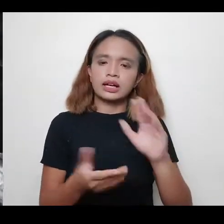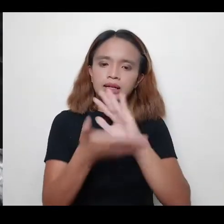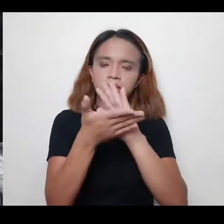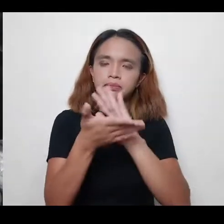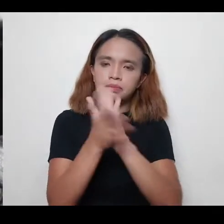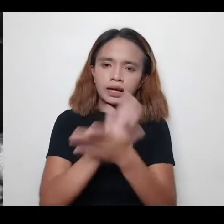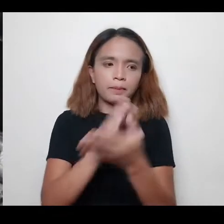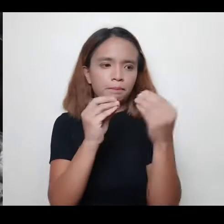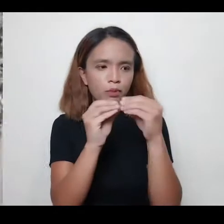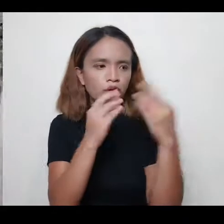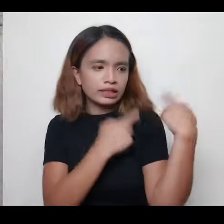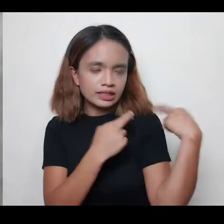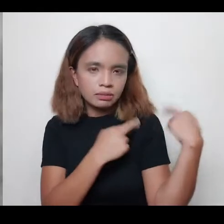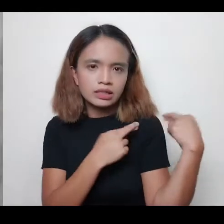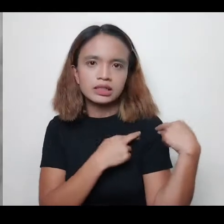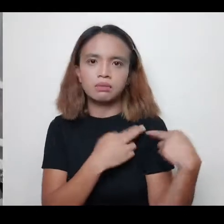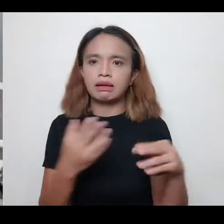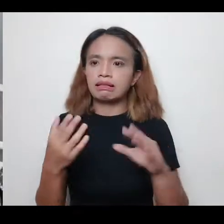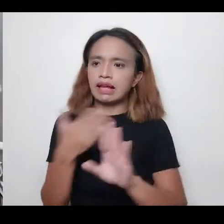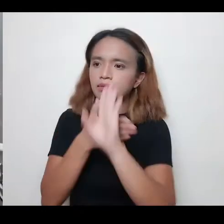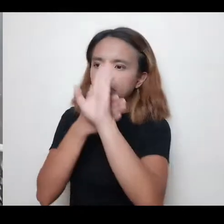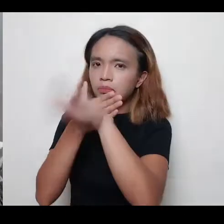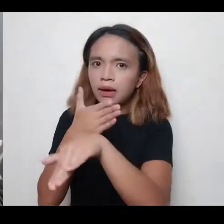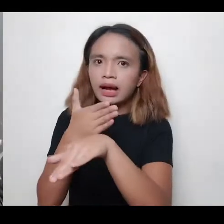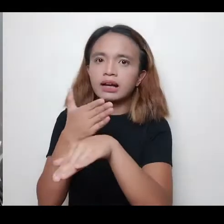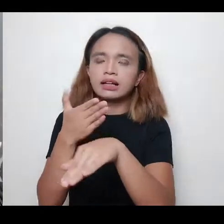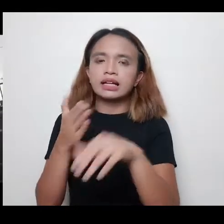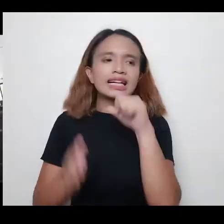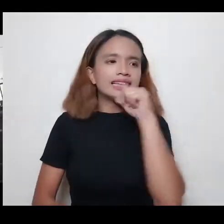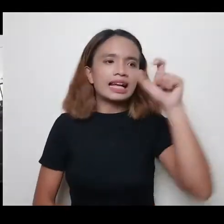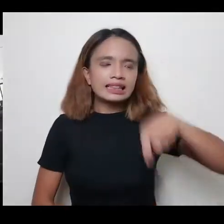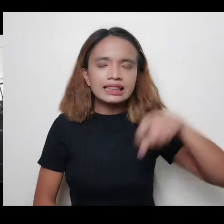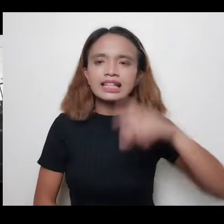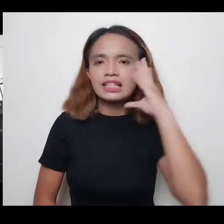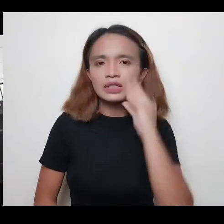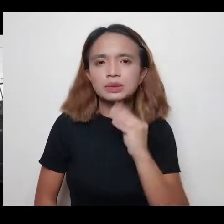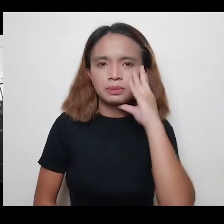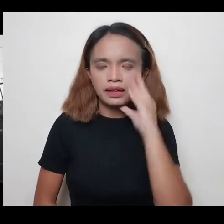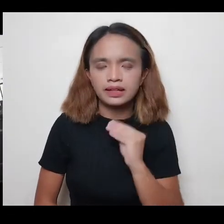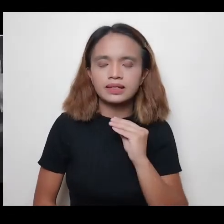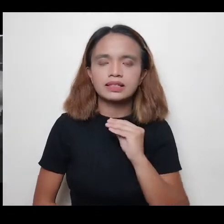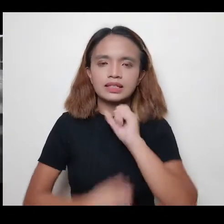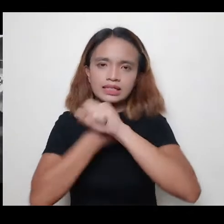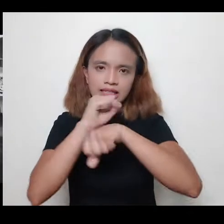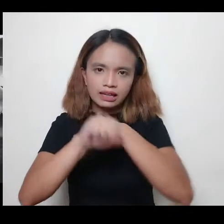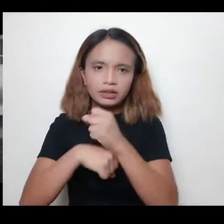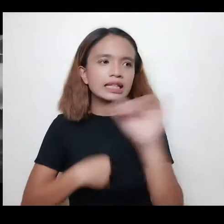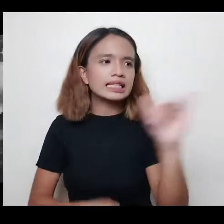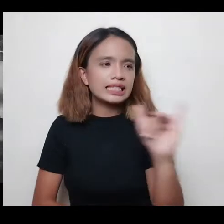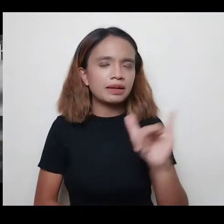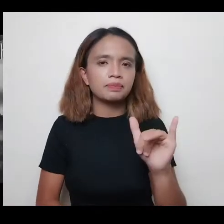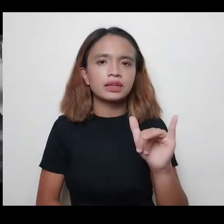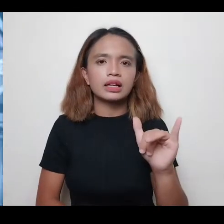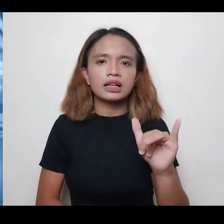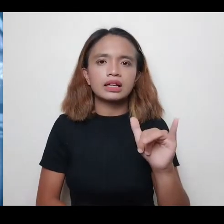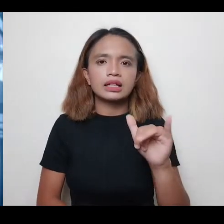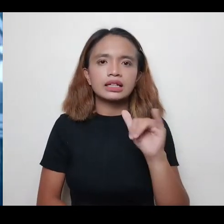to be more responsible sa mga kababayan na hindi nila kailangan pagdaanan yung mga pagsubok na pinagdadaanan ng iba.